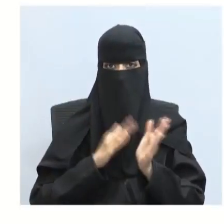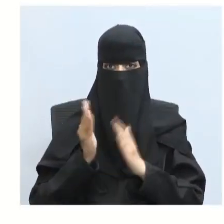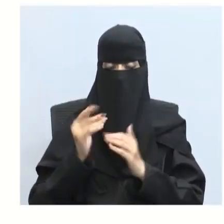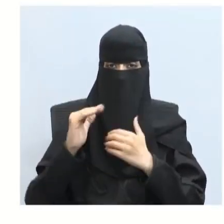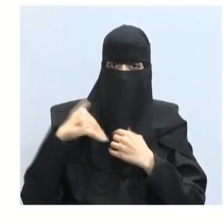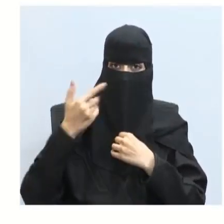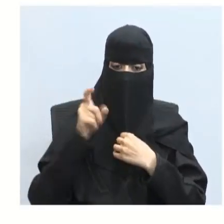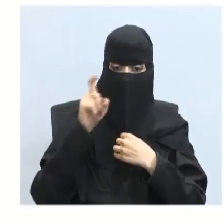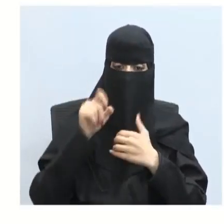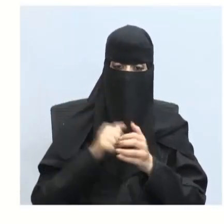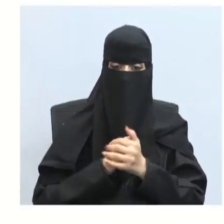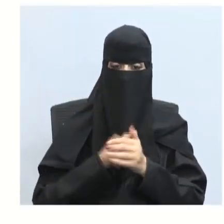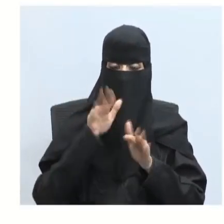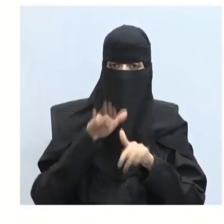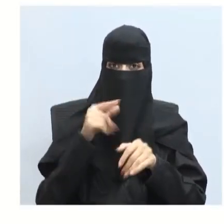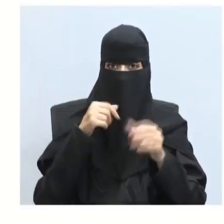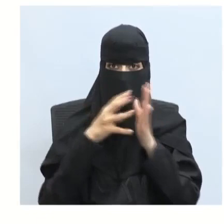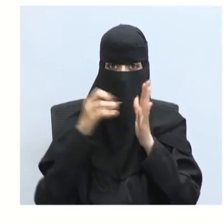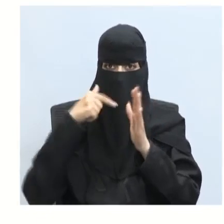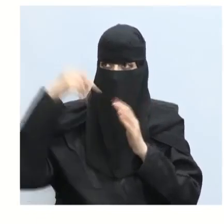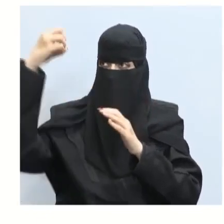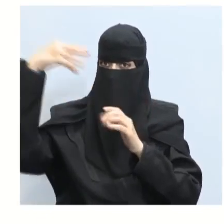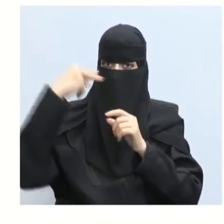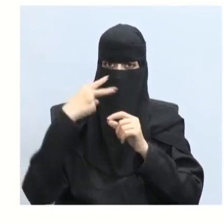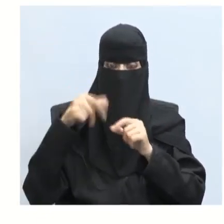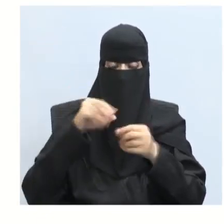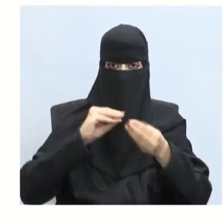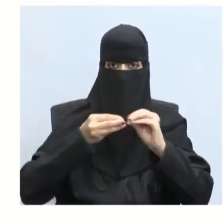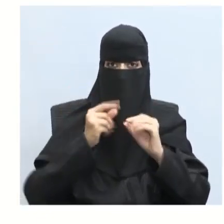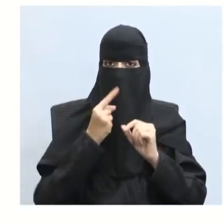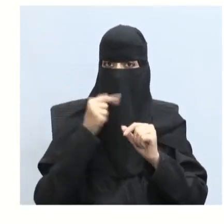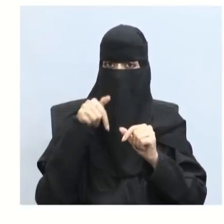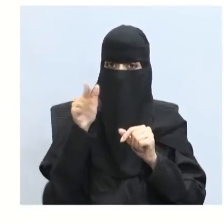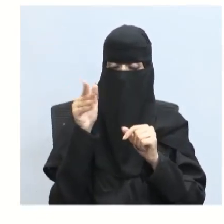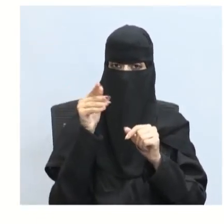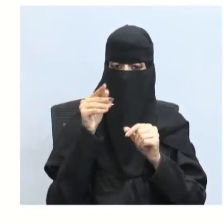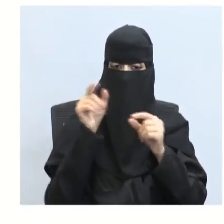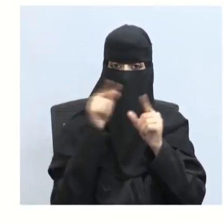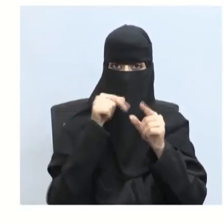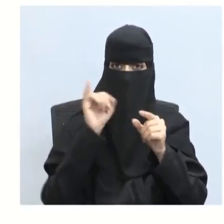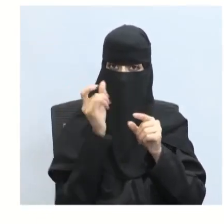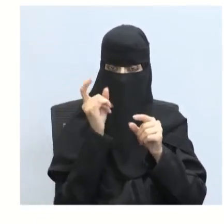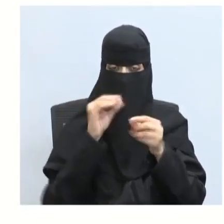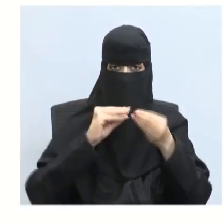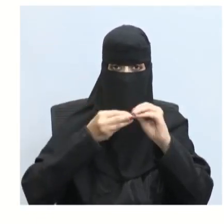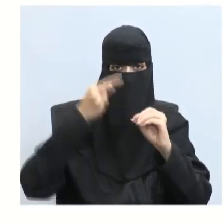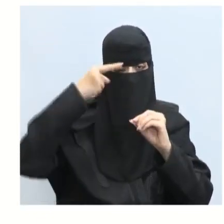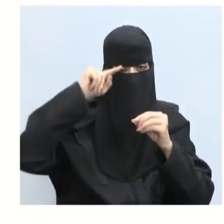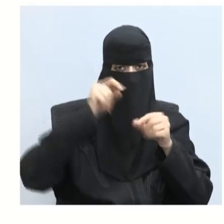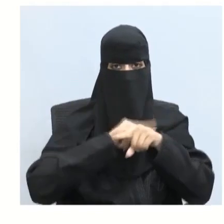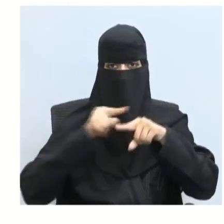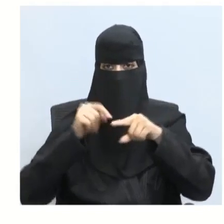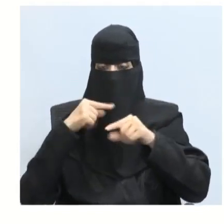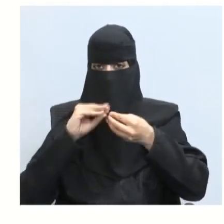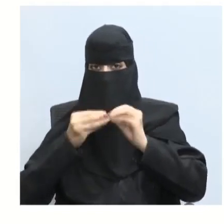للسؤال التالي الآن لدي نموذج الضوء المرئي من البنفسجي إلى الأحمر البنفسجي